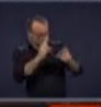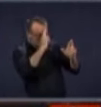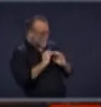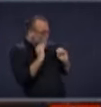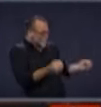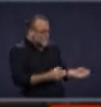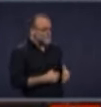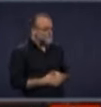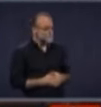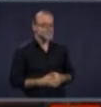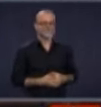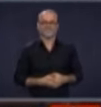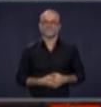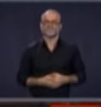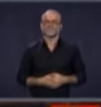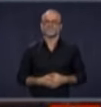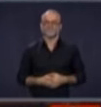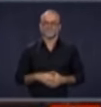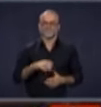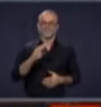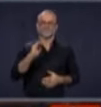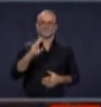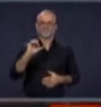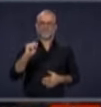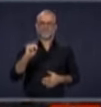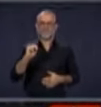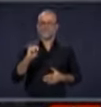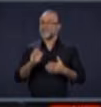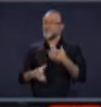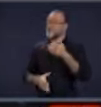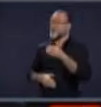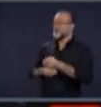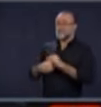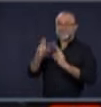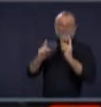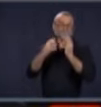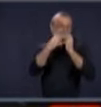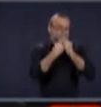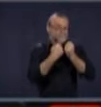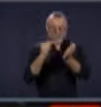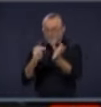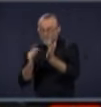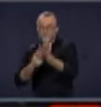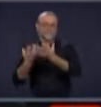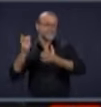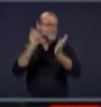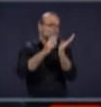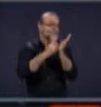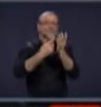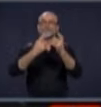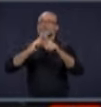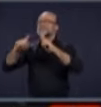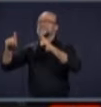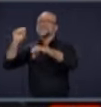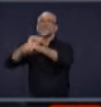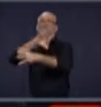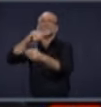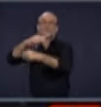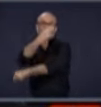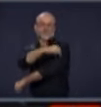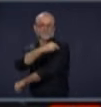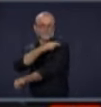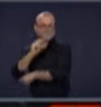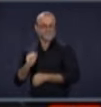si je peux ajouter, ce que vous savez, les gens estiment énormément le travail fait par le personnel de la santé, les